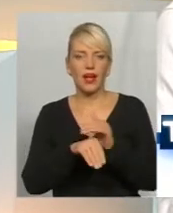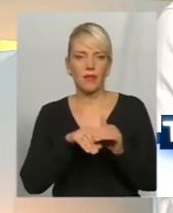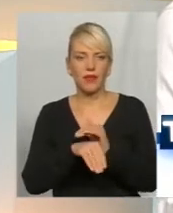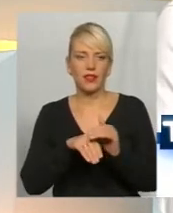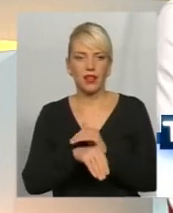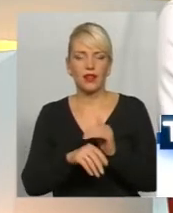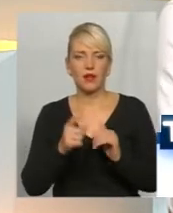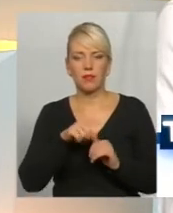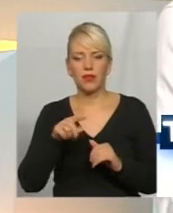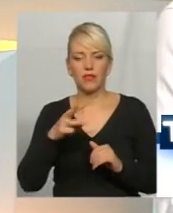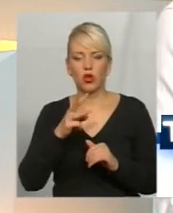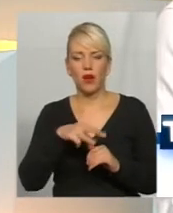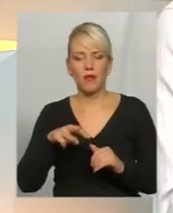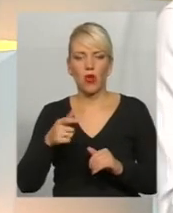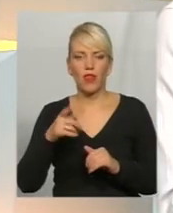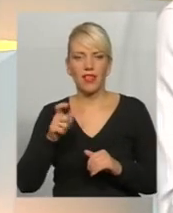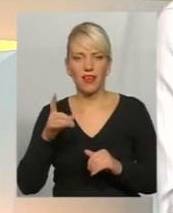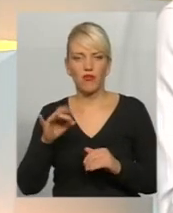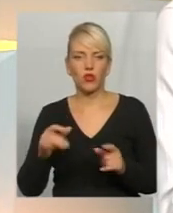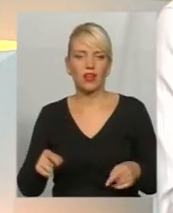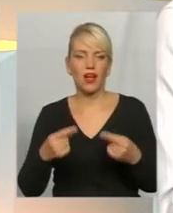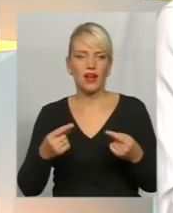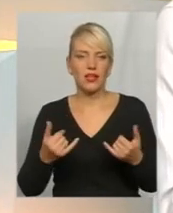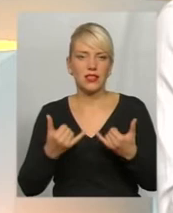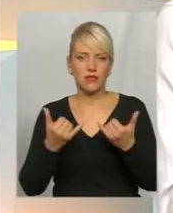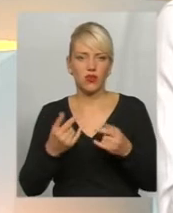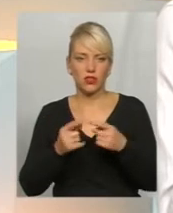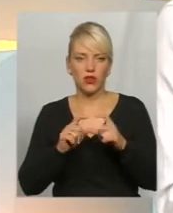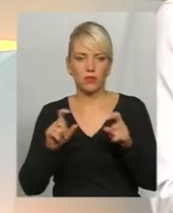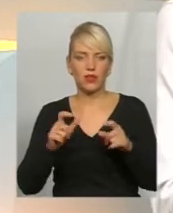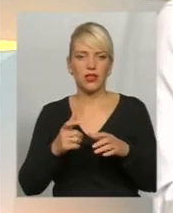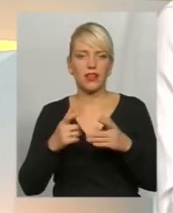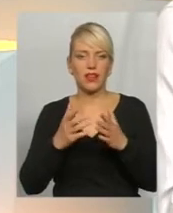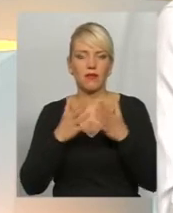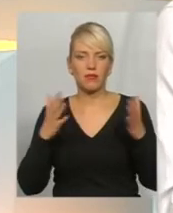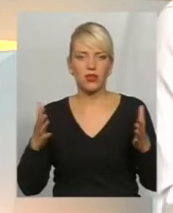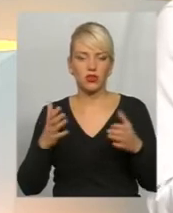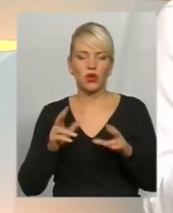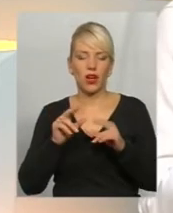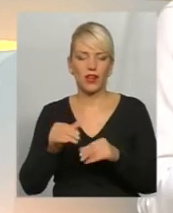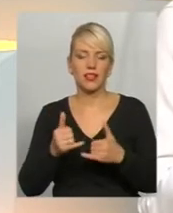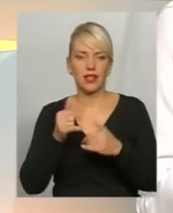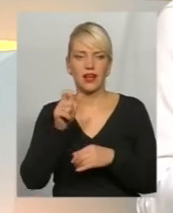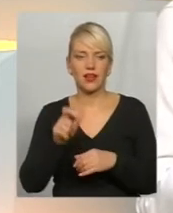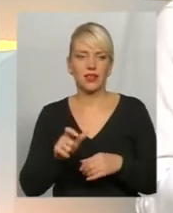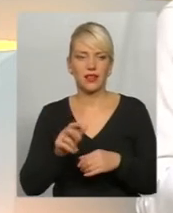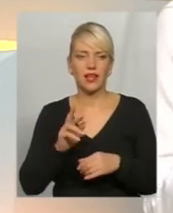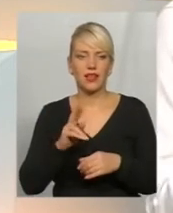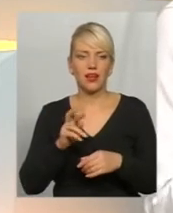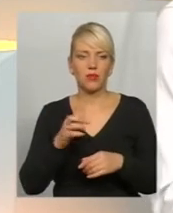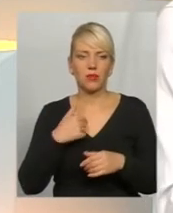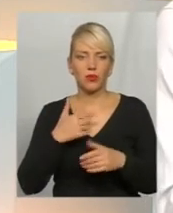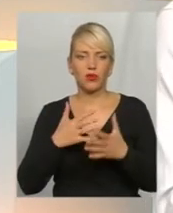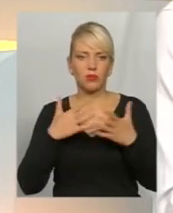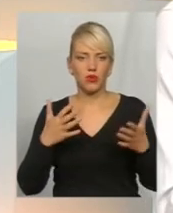мільйона євро на момент створення страхової компанії. Плюс до того, найбільшою гарантією для клієнта, так само, як для мене сьогодні була б найбільшою